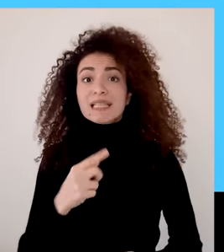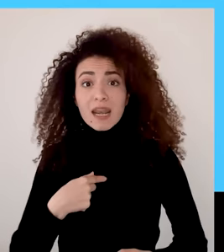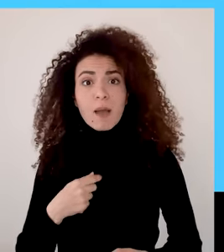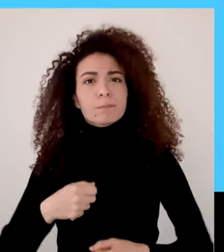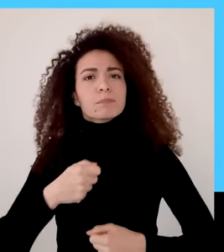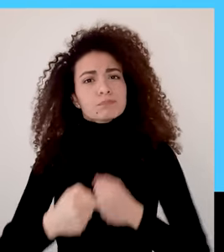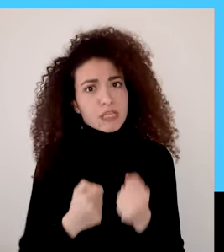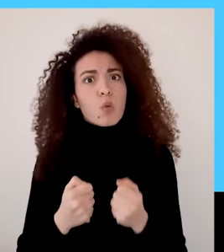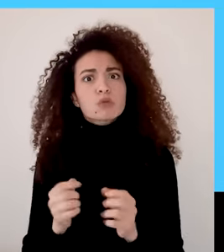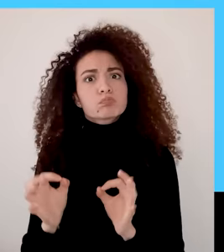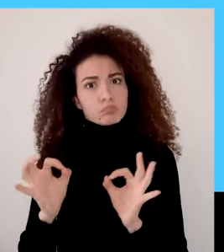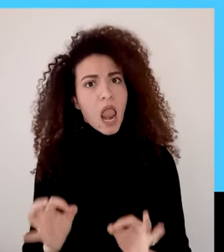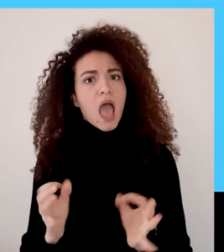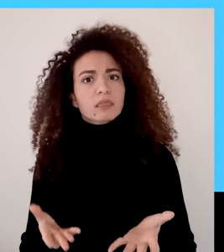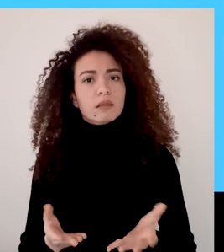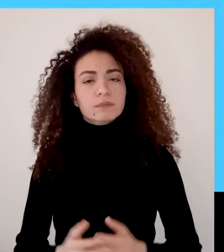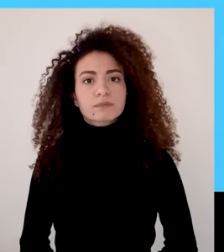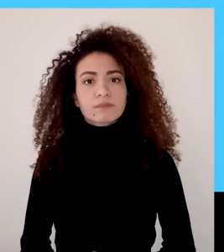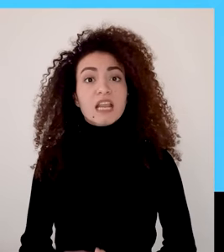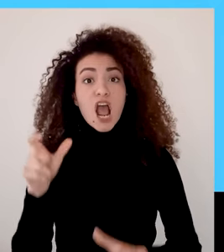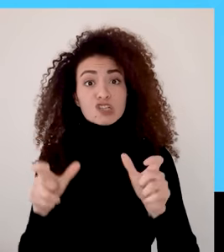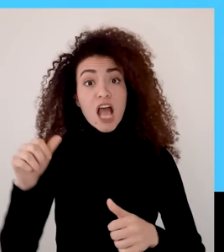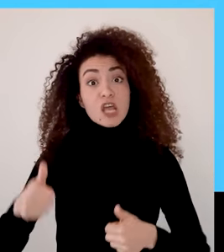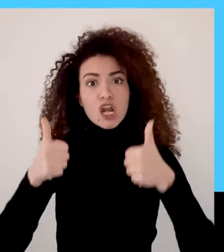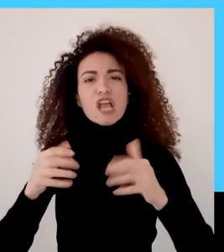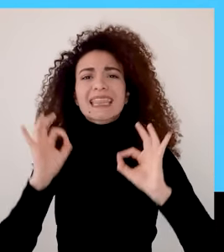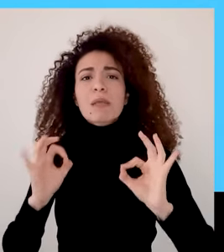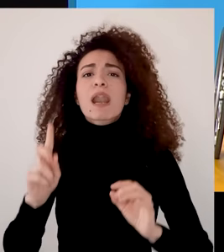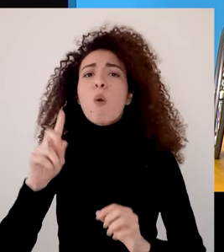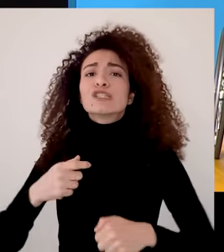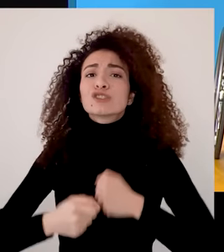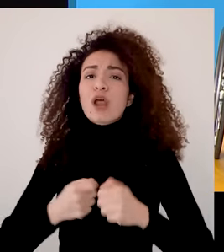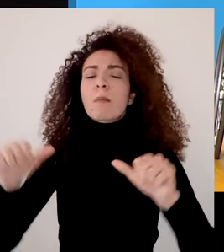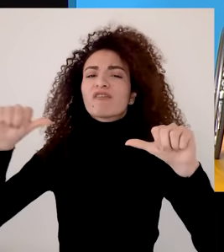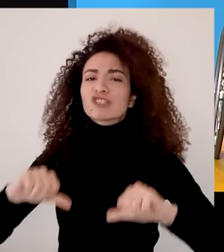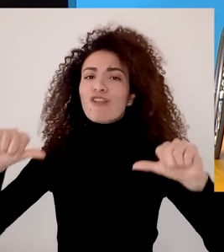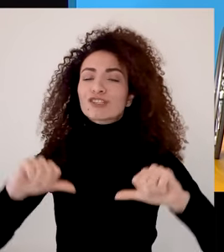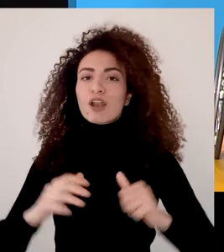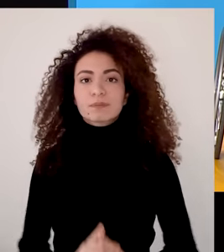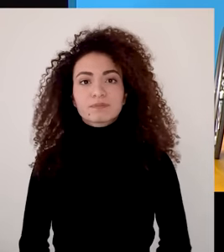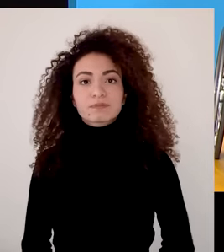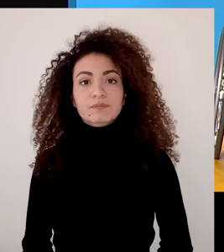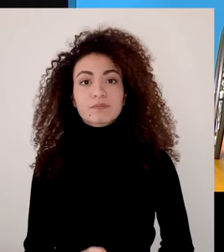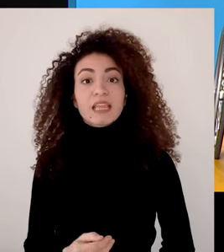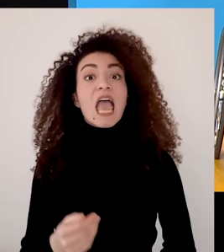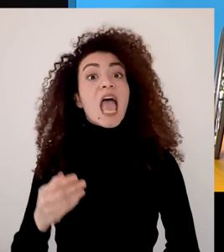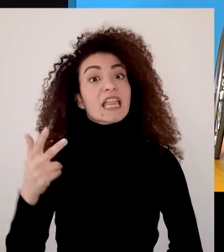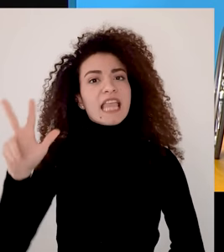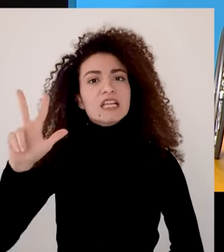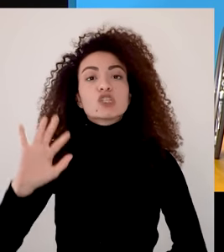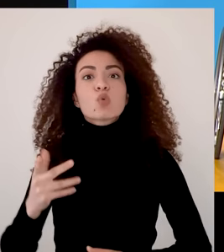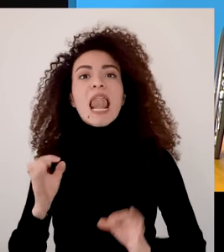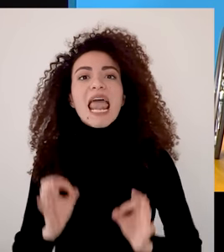أو كثير من الأشخاص الذين اختبروا النجاح اختبروا الفشل أولا تي وأخيرا صياغة خط الطوارئ